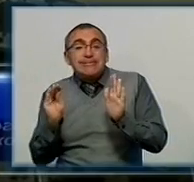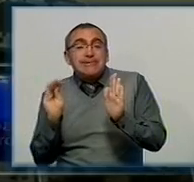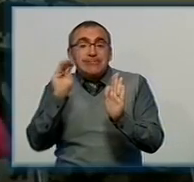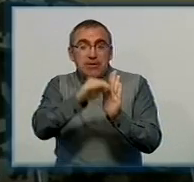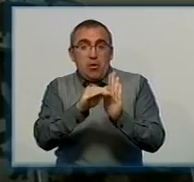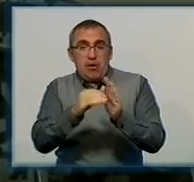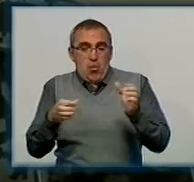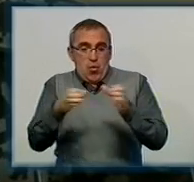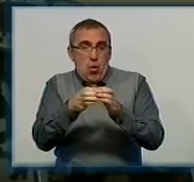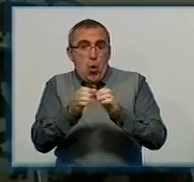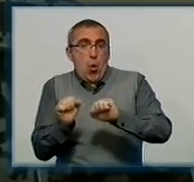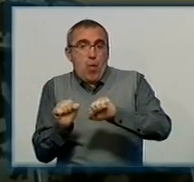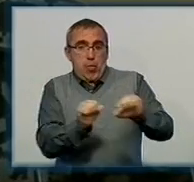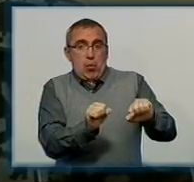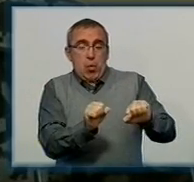оборони.